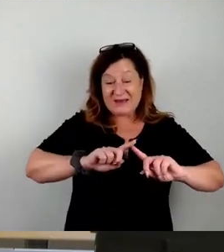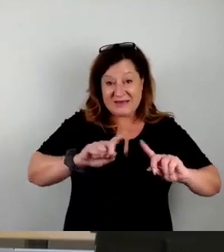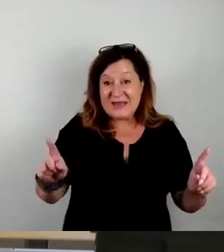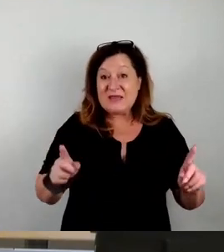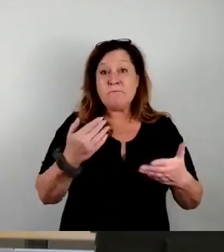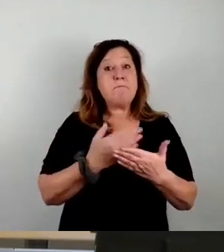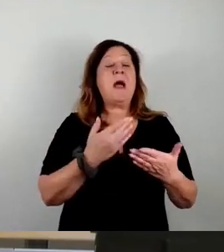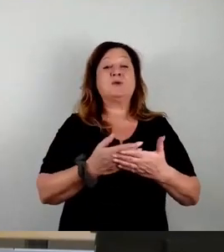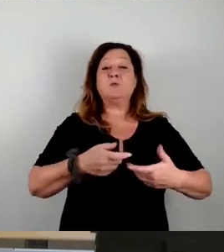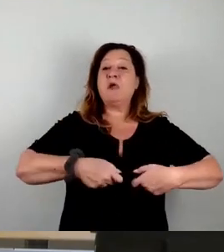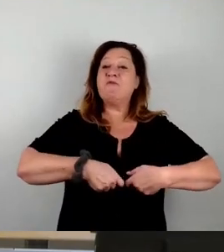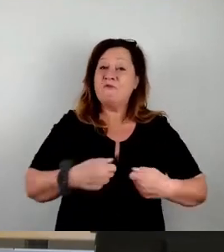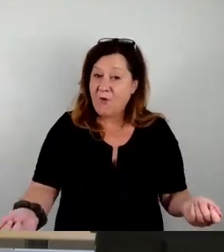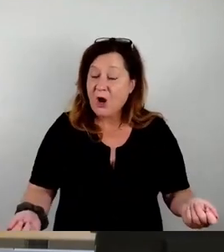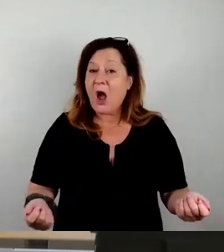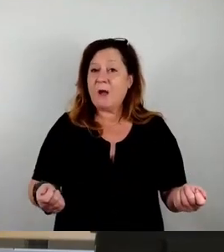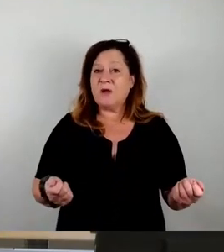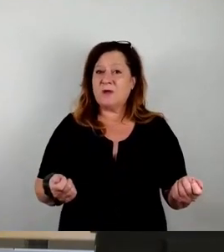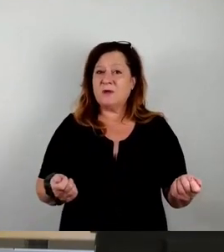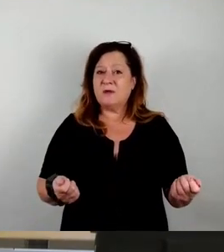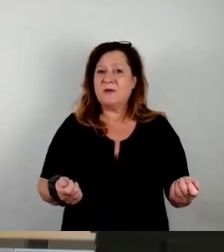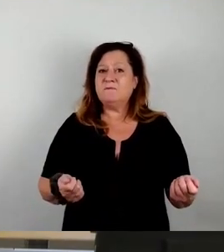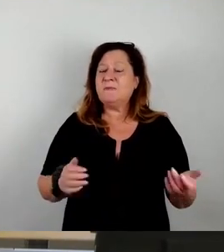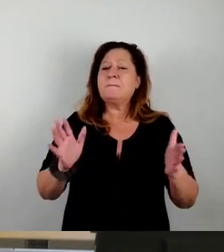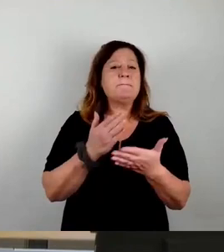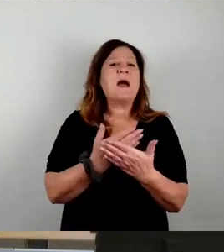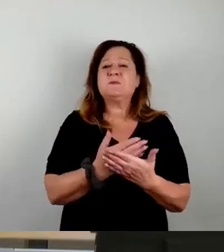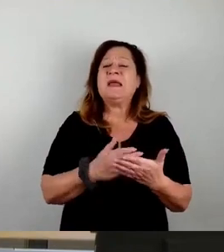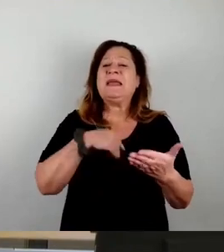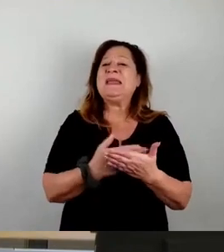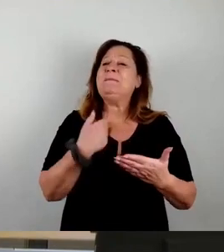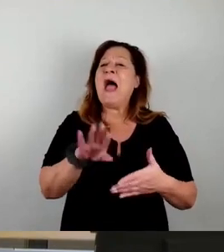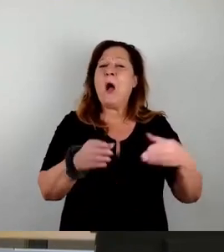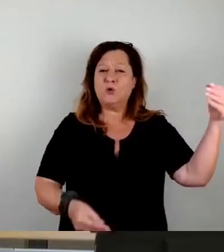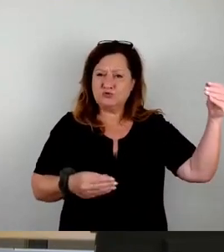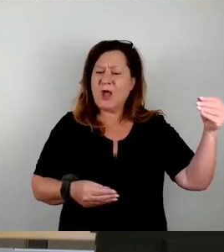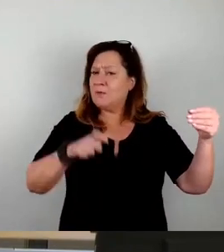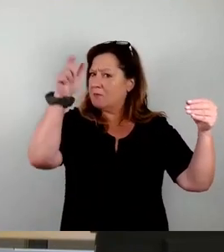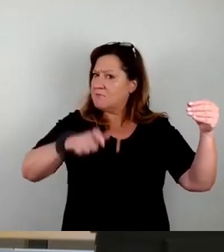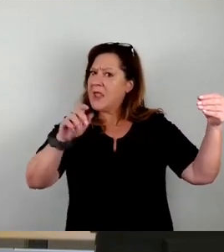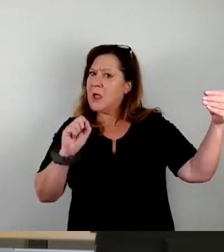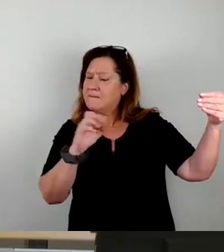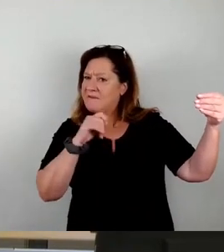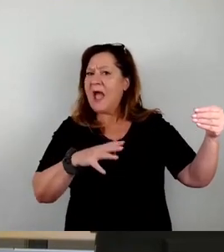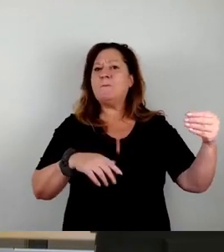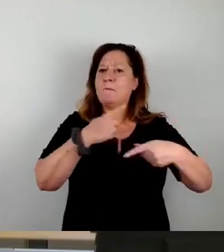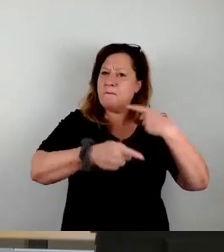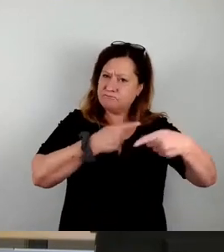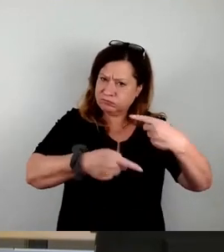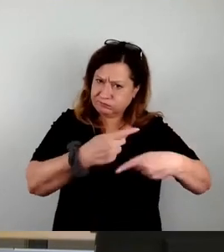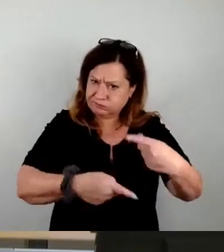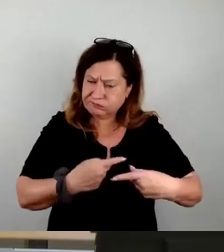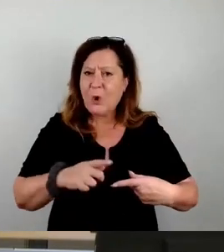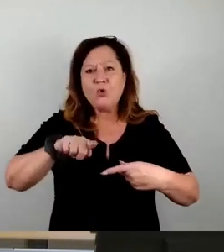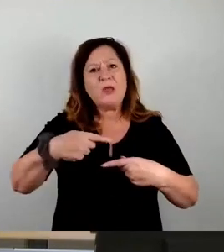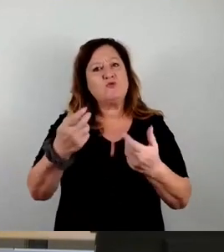also vielleicht erkläre ich das ganz kurz, es gibt eine Ausschreibung, da bewerben sich die Menschen, dann gibt es einen Vergabeprozess und am Ende gibt es einen Gewinner und dann